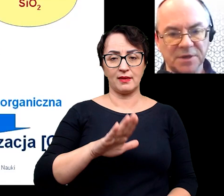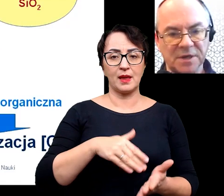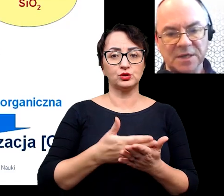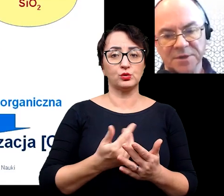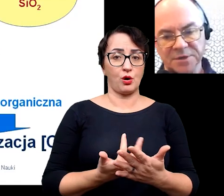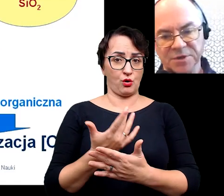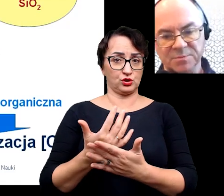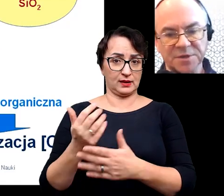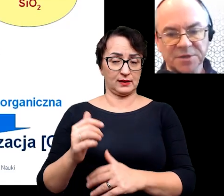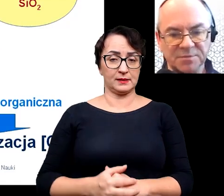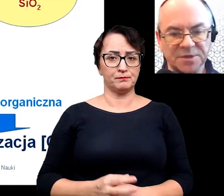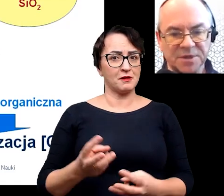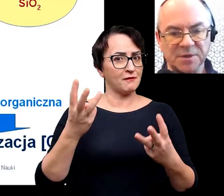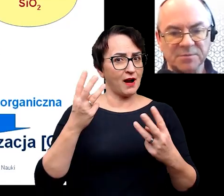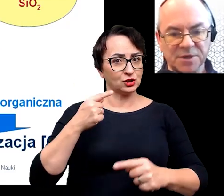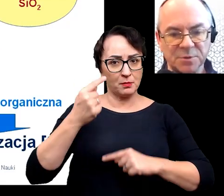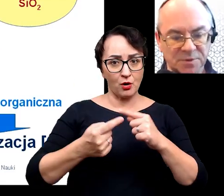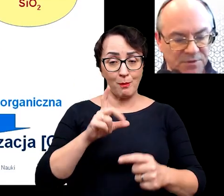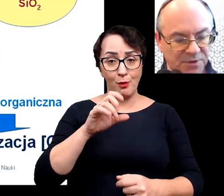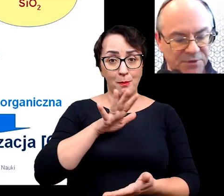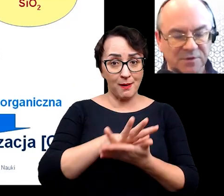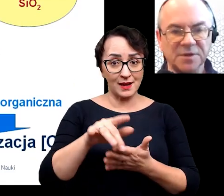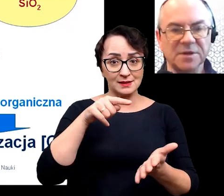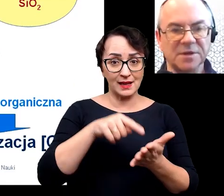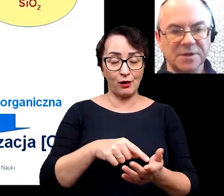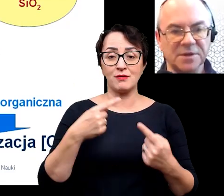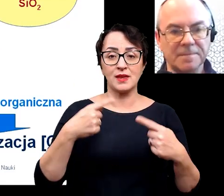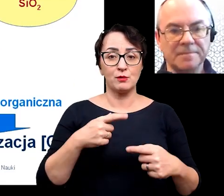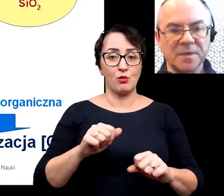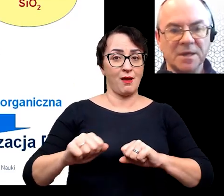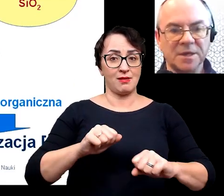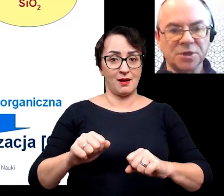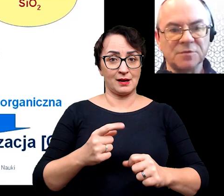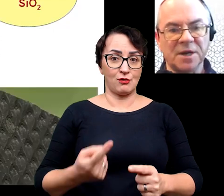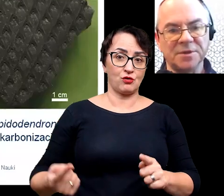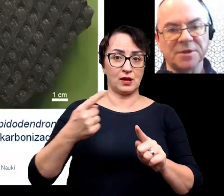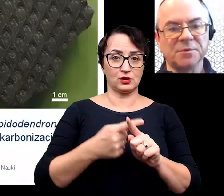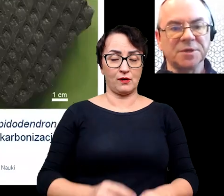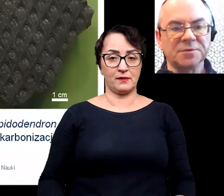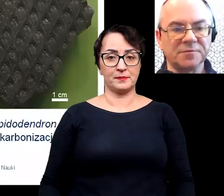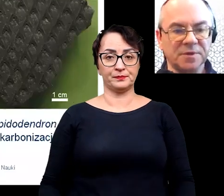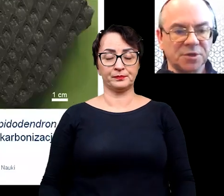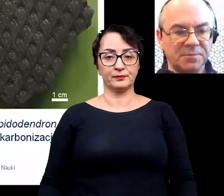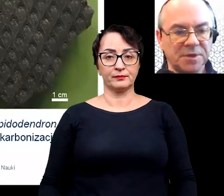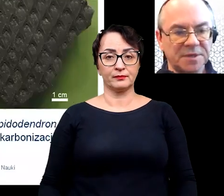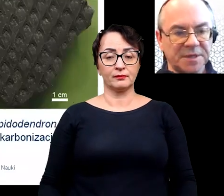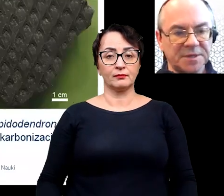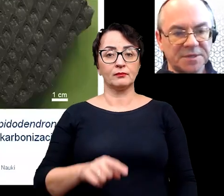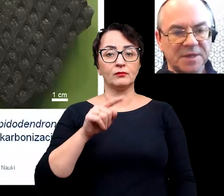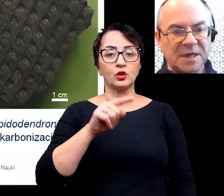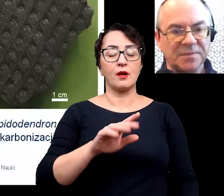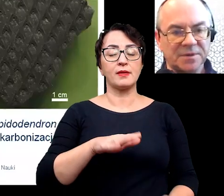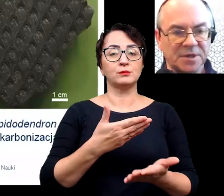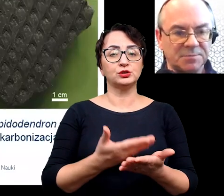przykład tkanki roślinne. Bardzo ważny proces, no bez tego nie mieliśmy dodatkowej energii. Przykładami takich procesów, na przykład